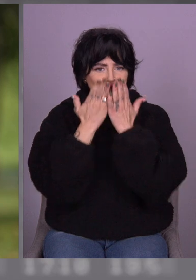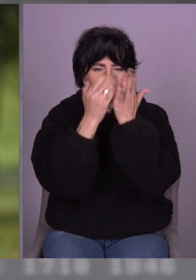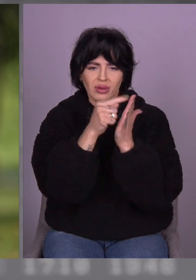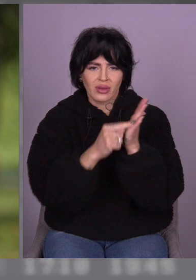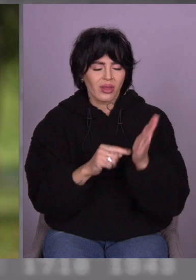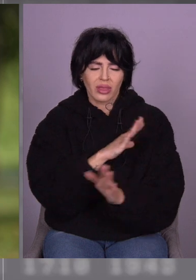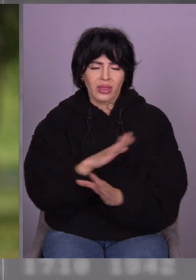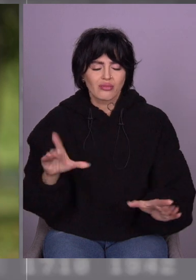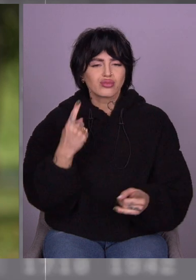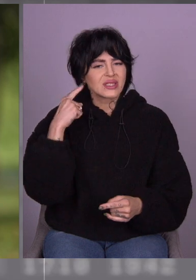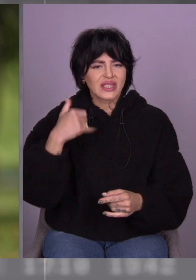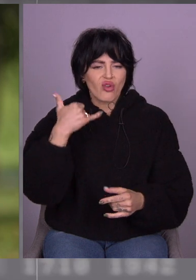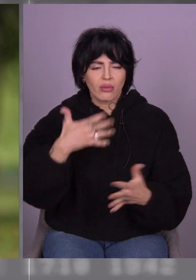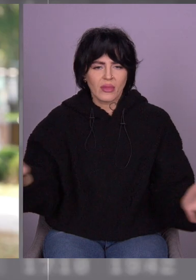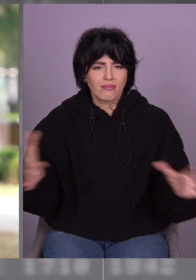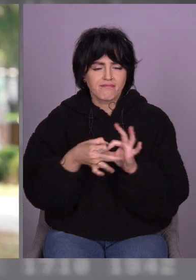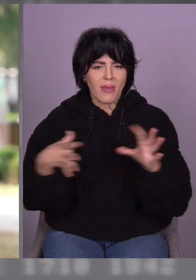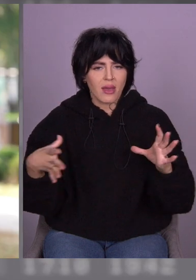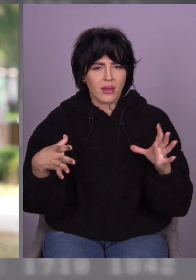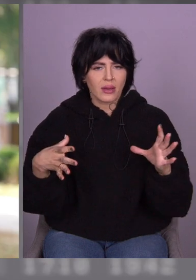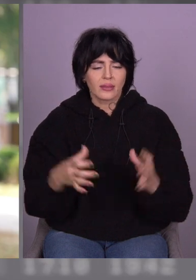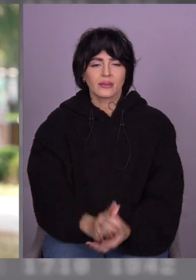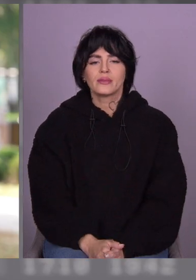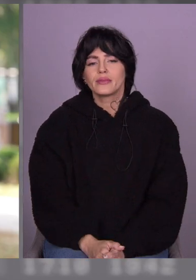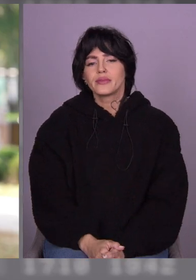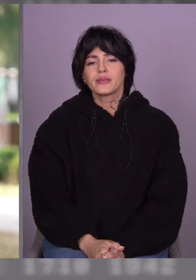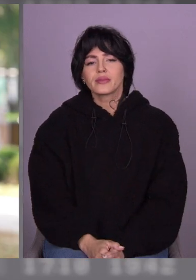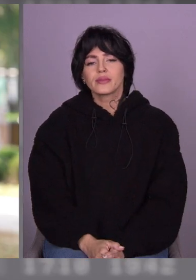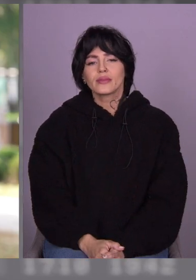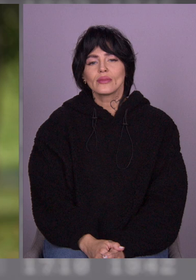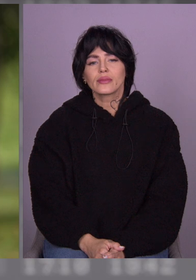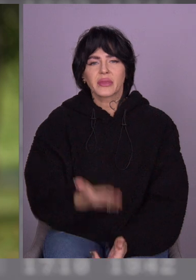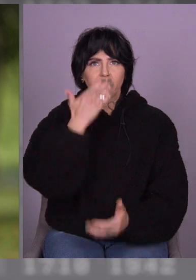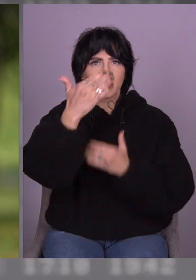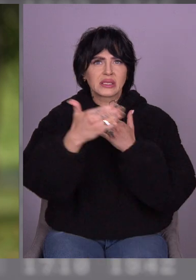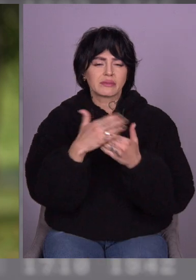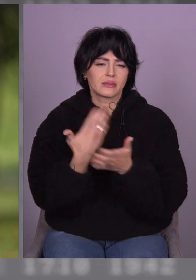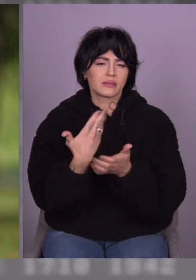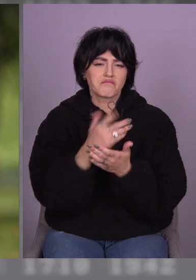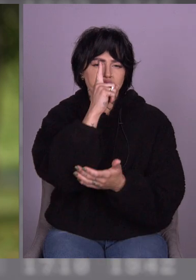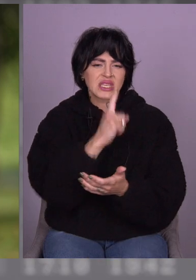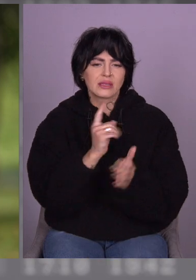Скільки з татом не було зв'язку, скажи, будь ласка? Мені здається, що більше місяця не було.